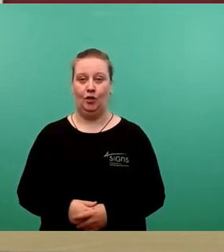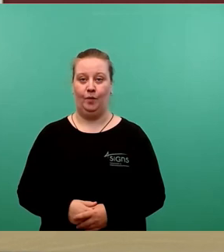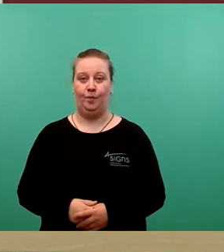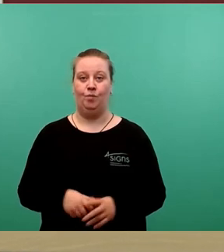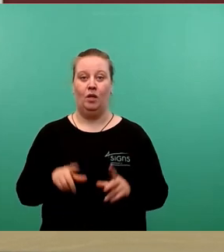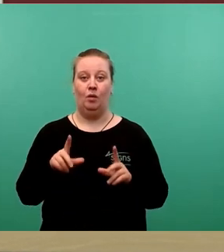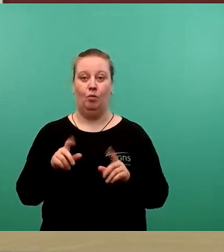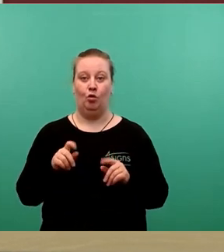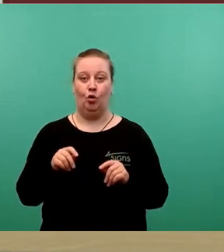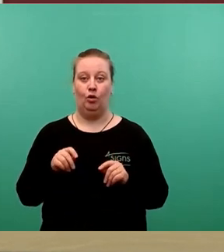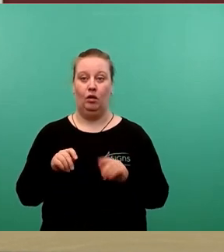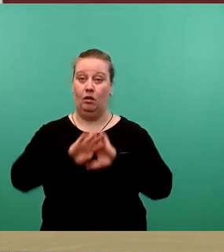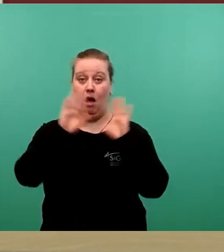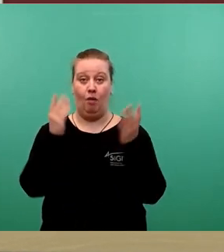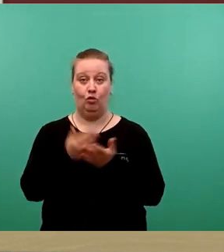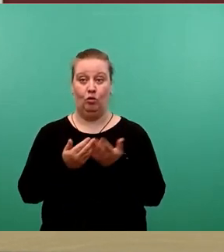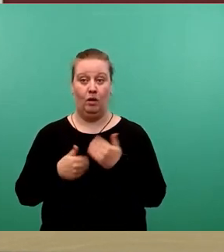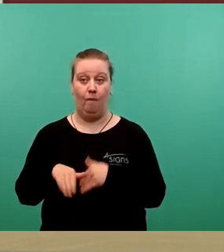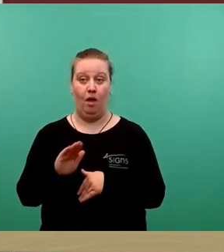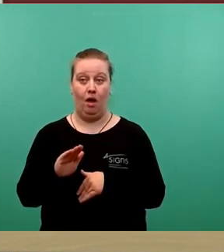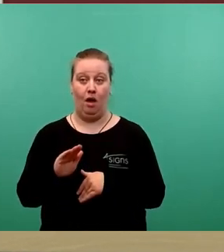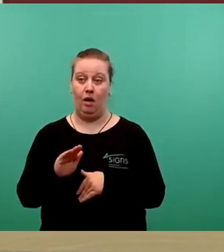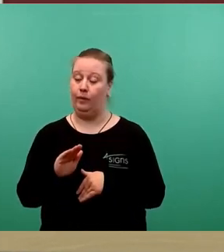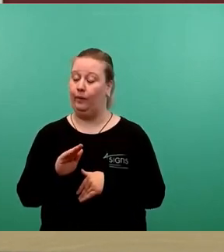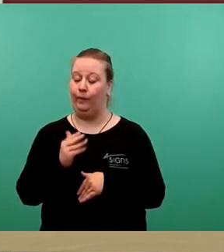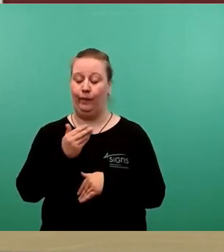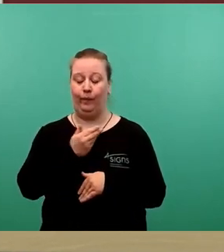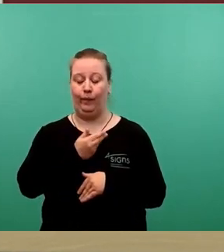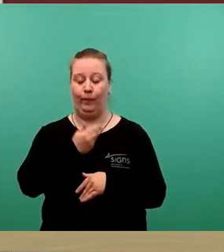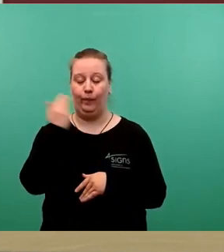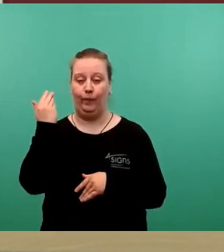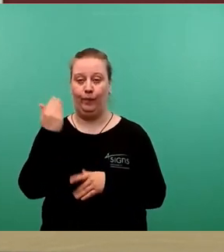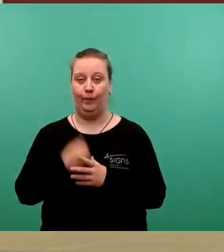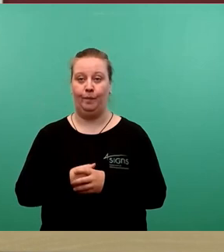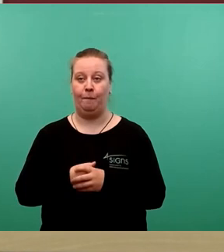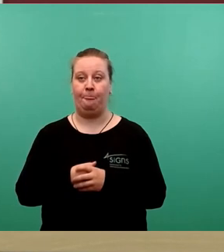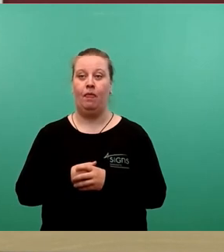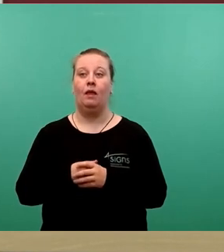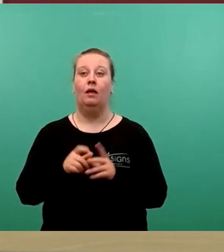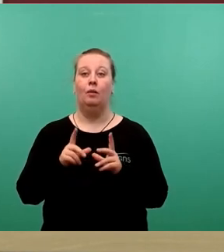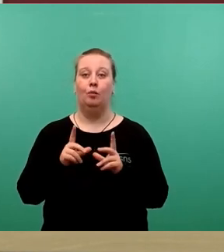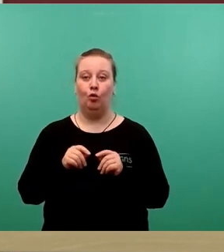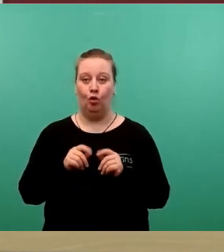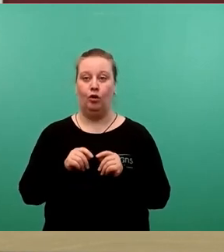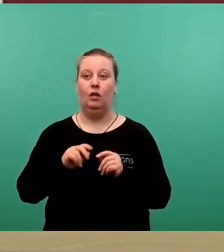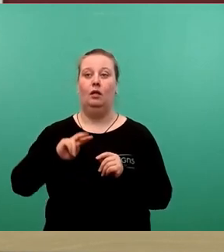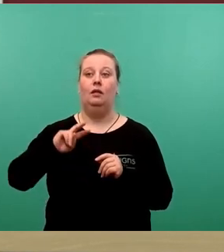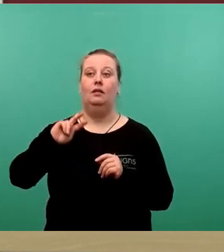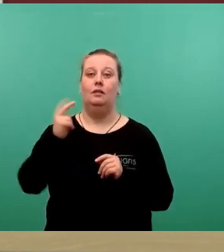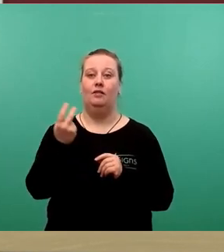absolute Mehrheit nicht erreicht. Und wir müssen zu einem zweiten